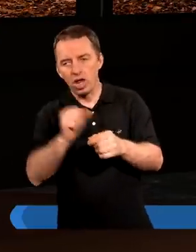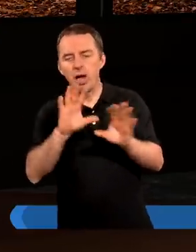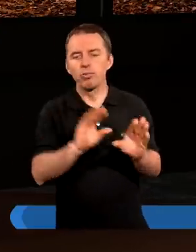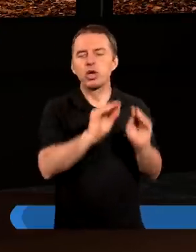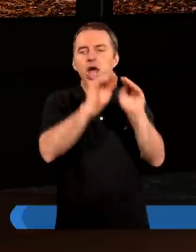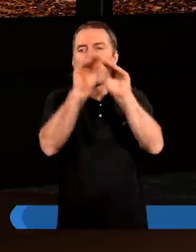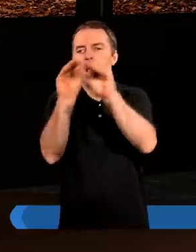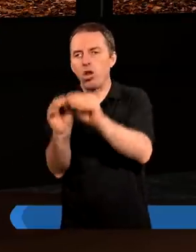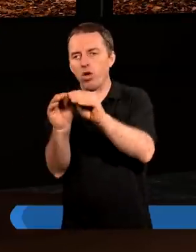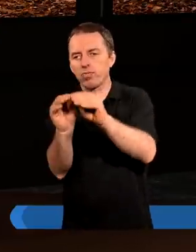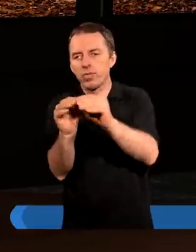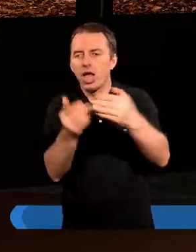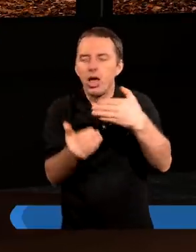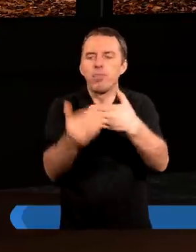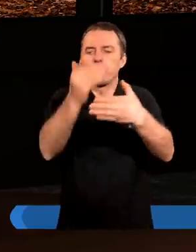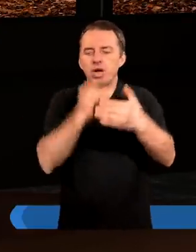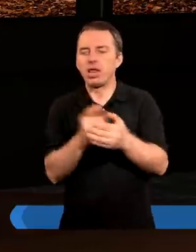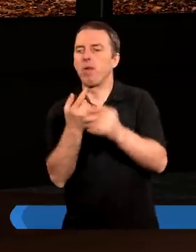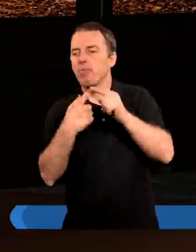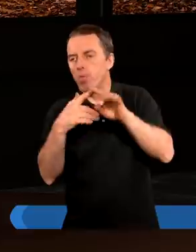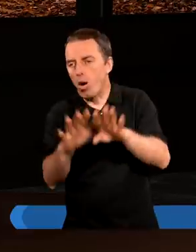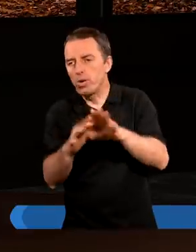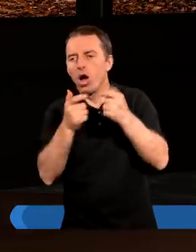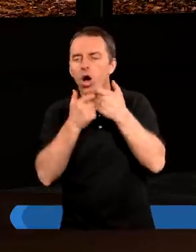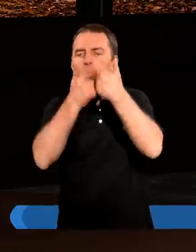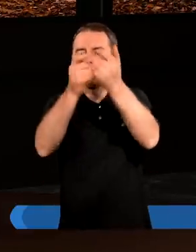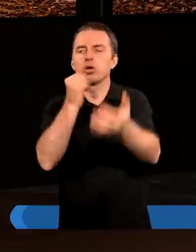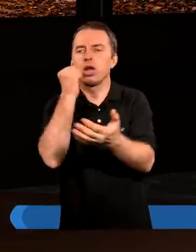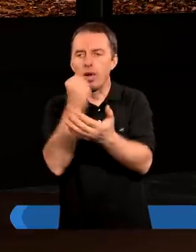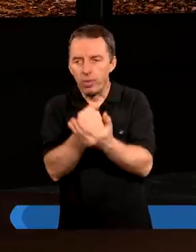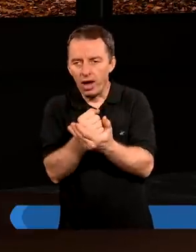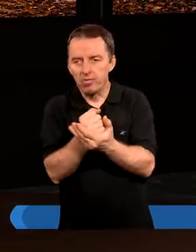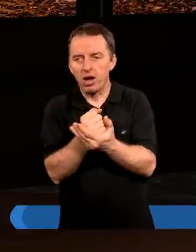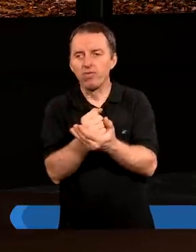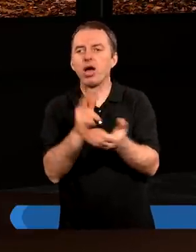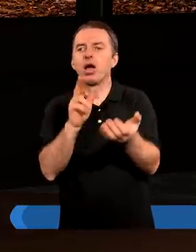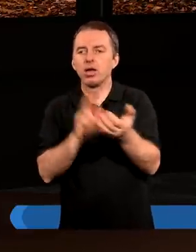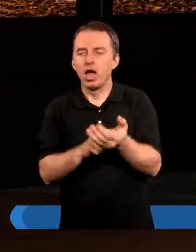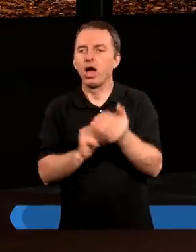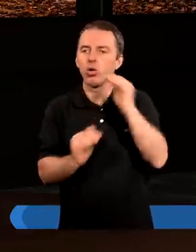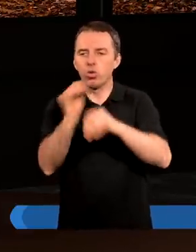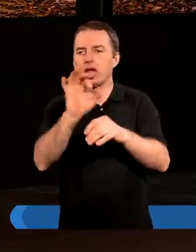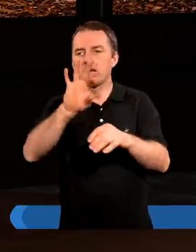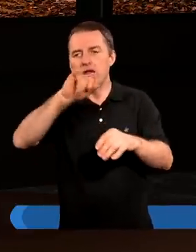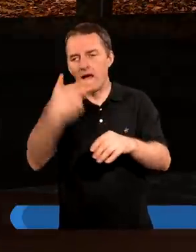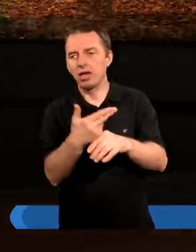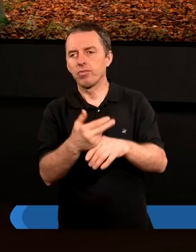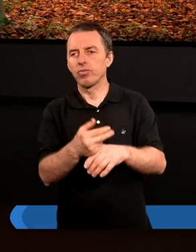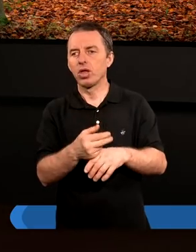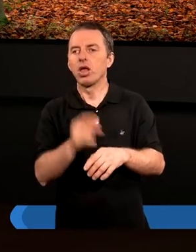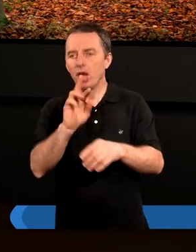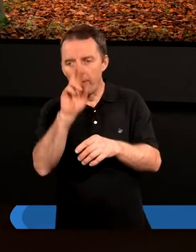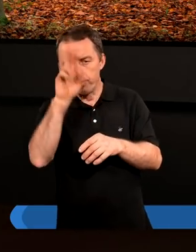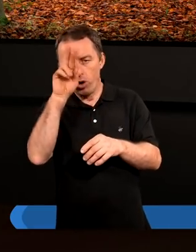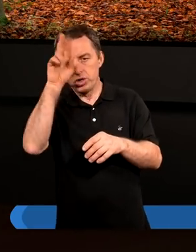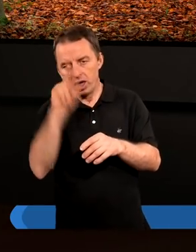przenośna, czyli przed momentem ogłoszenia prawa na Górze Synaj. Oparte to jest na